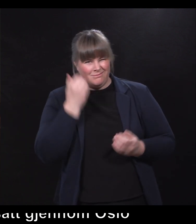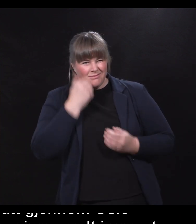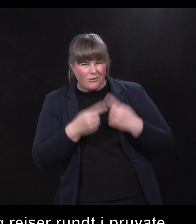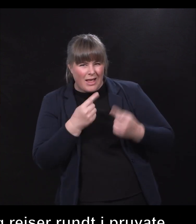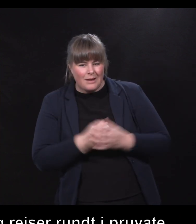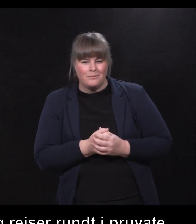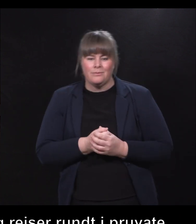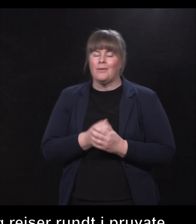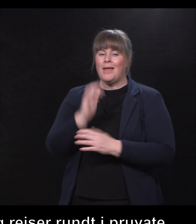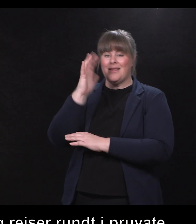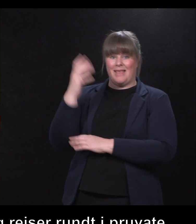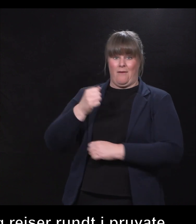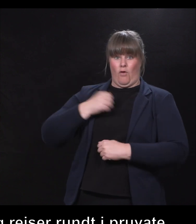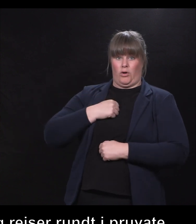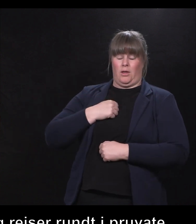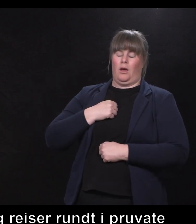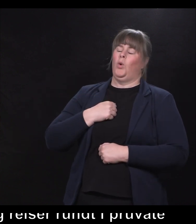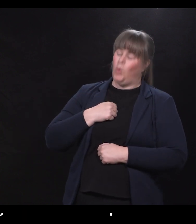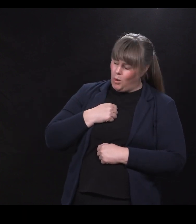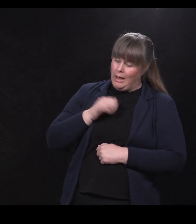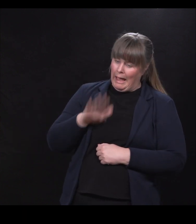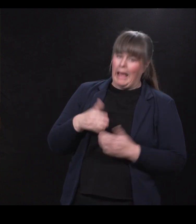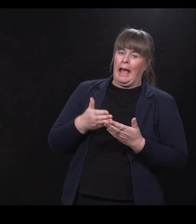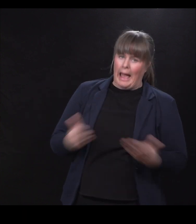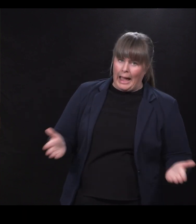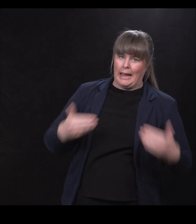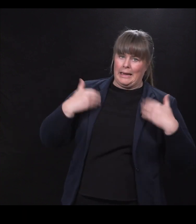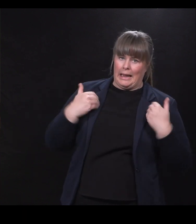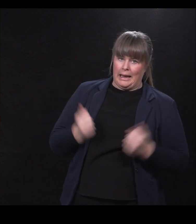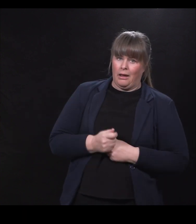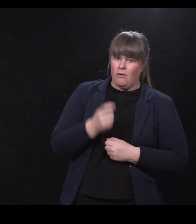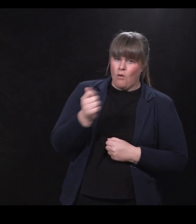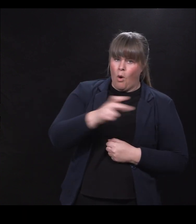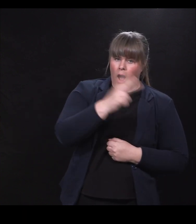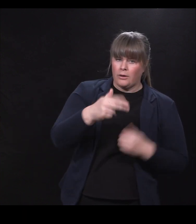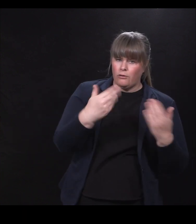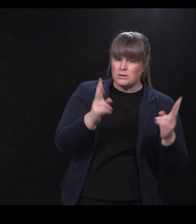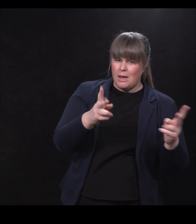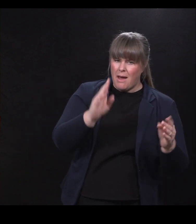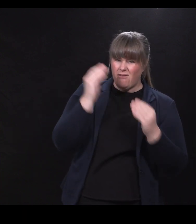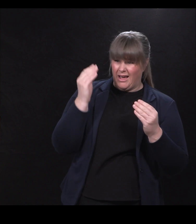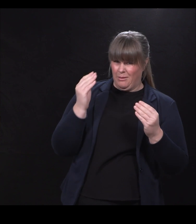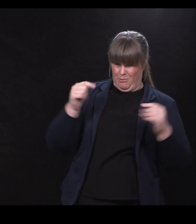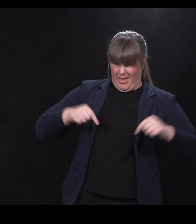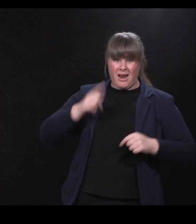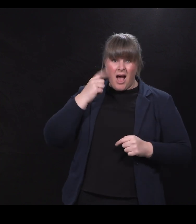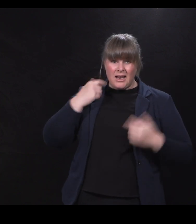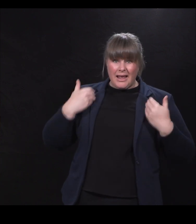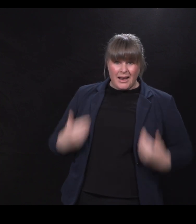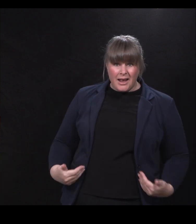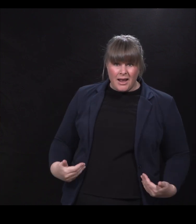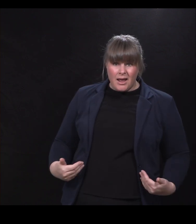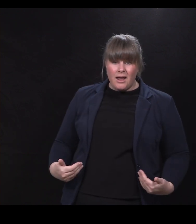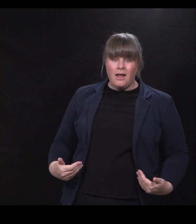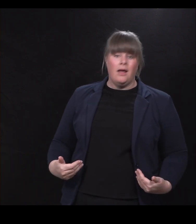vil jeg starte med å si, det er en ære og en glede. Det er ikke mange som får den erfaringen vi får på vår alder om alt, alt.